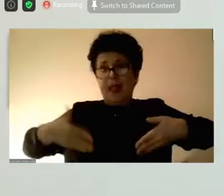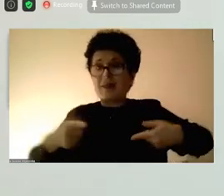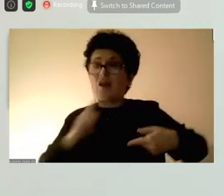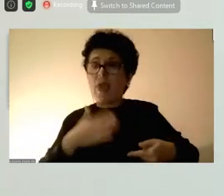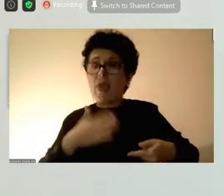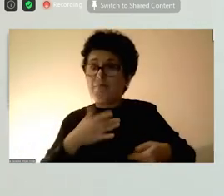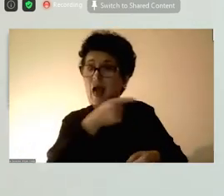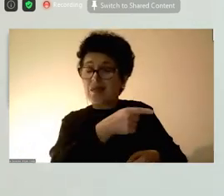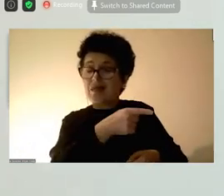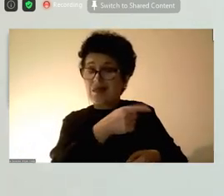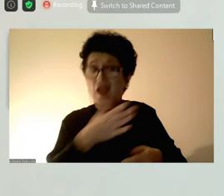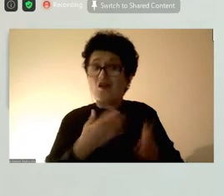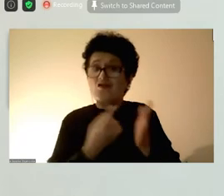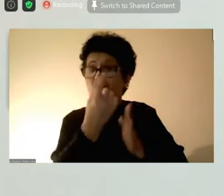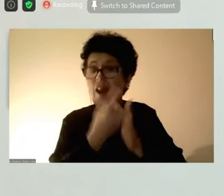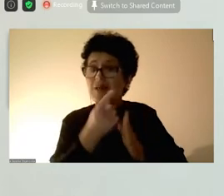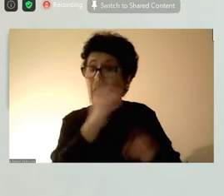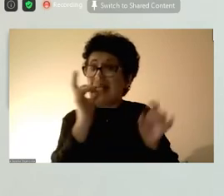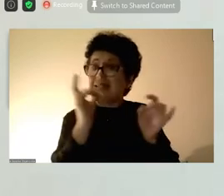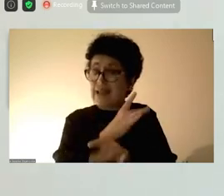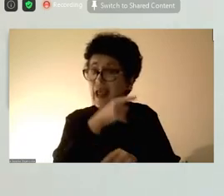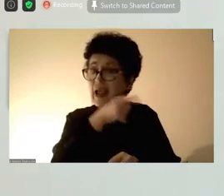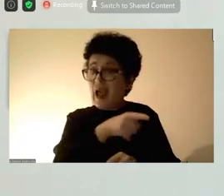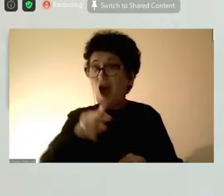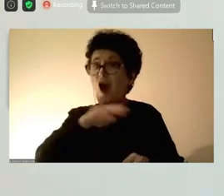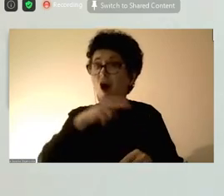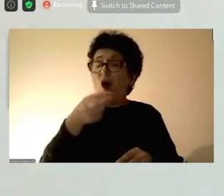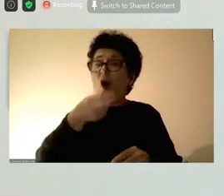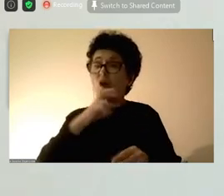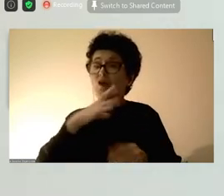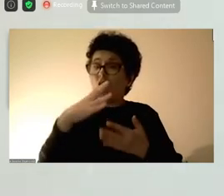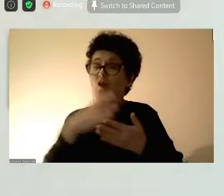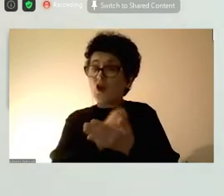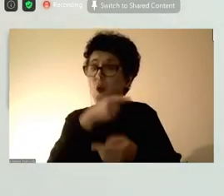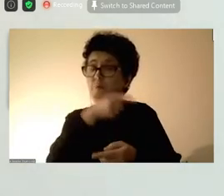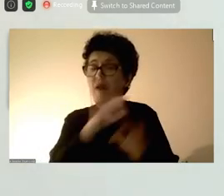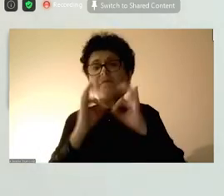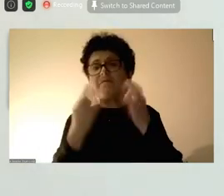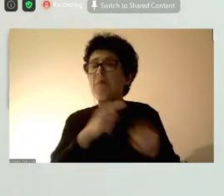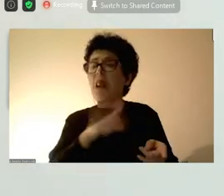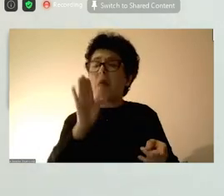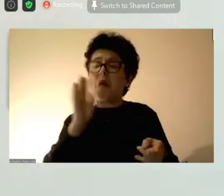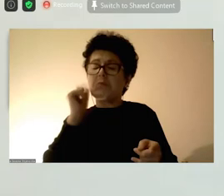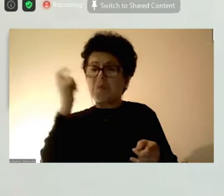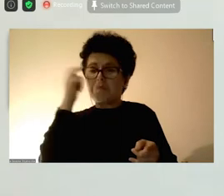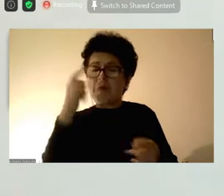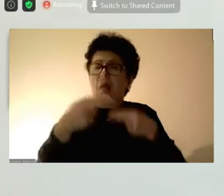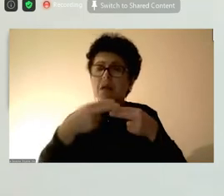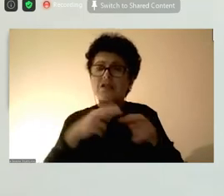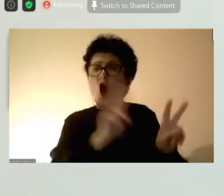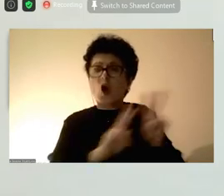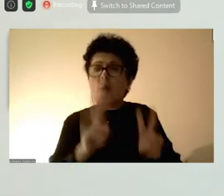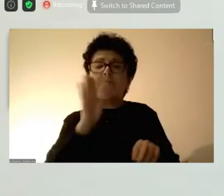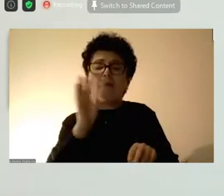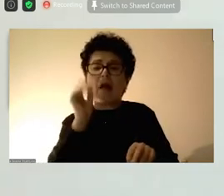привилегија или ја имале таа срекја одговорите да ги добиат во рамки на семейството, најблизките, родителите